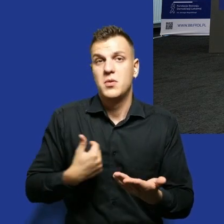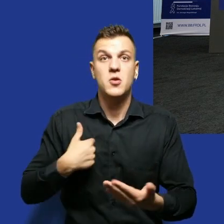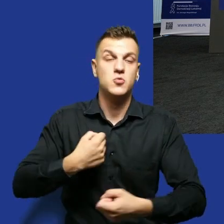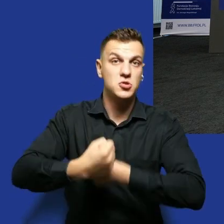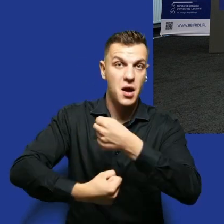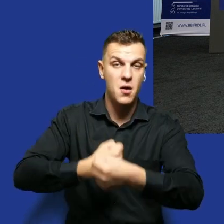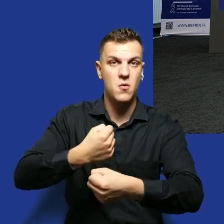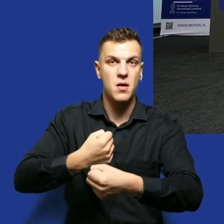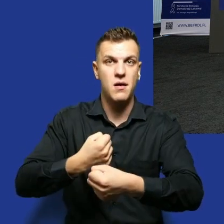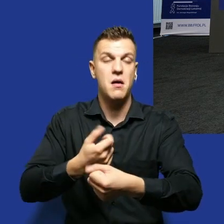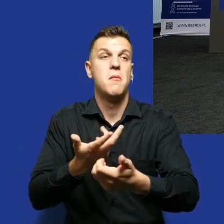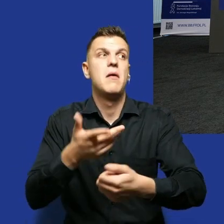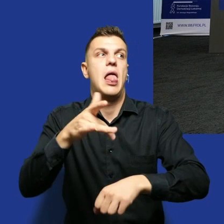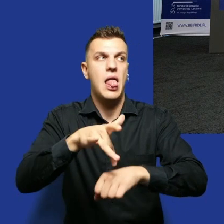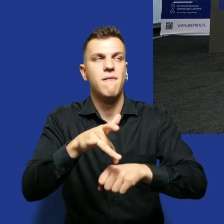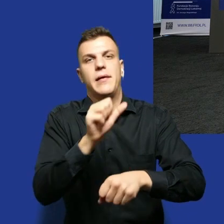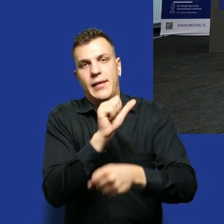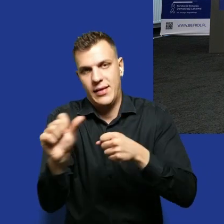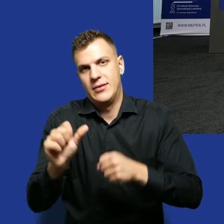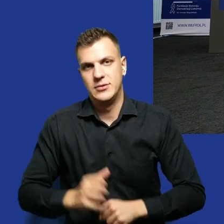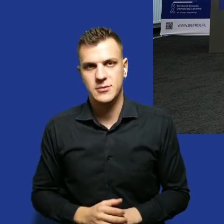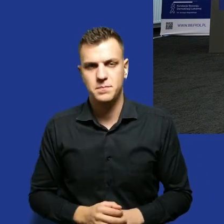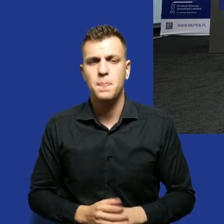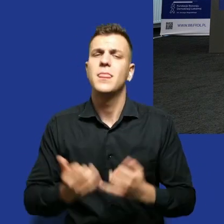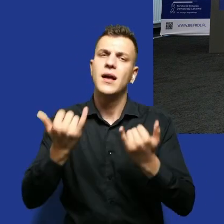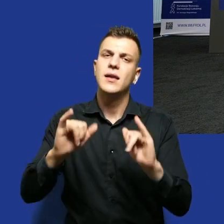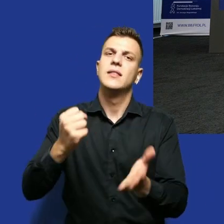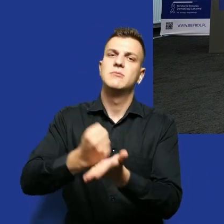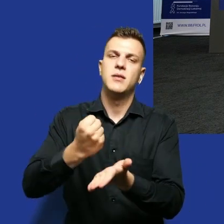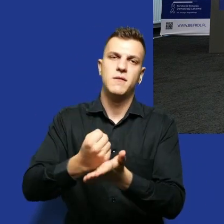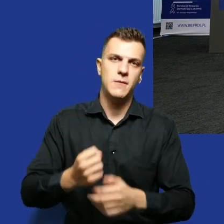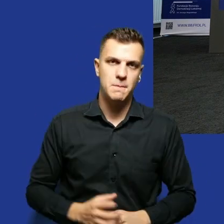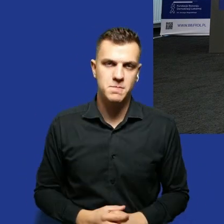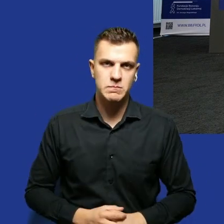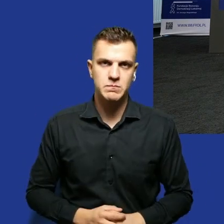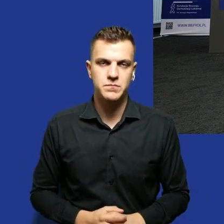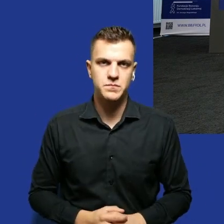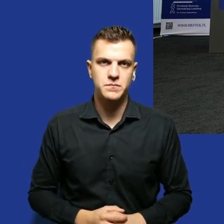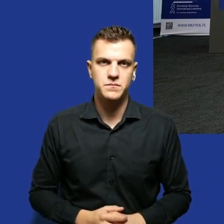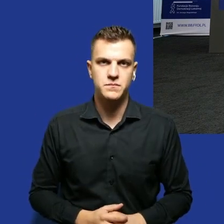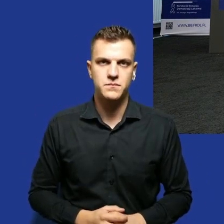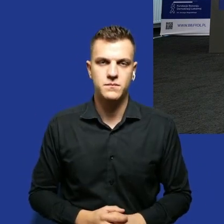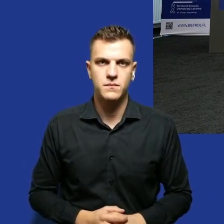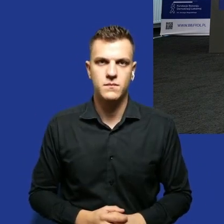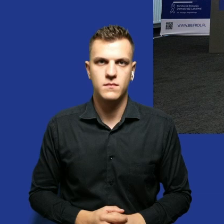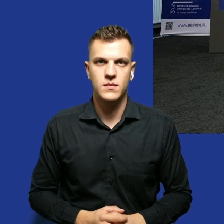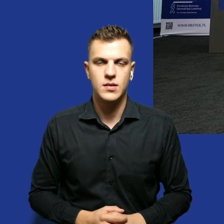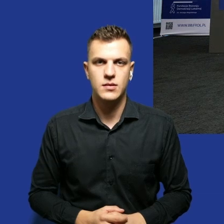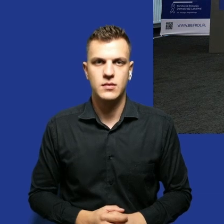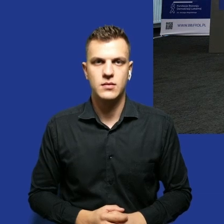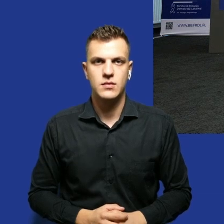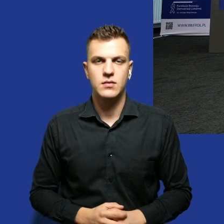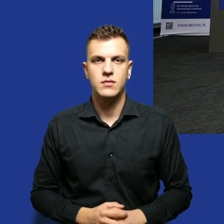być może jakiś skutek odniosły. Inną sprawą jest to, że wydawane są też